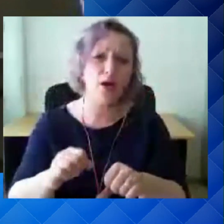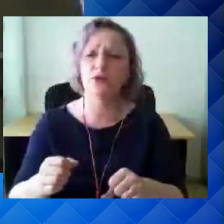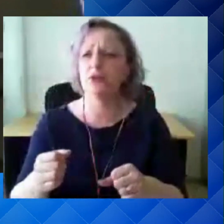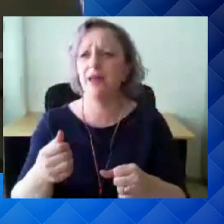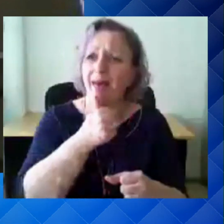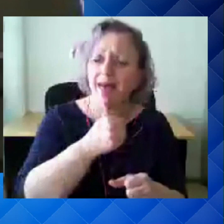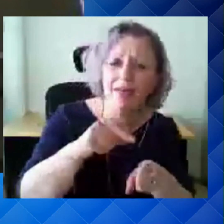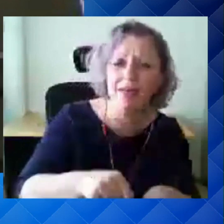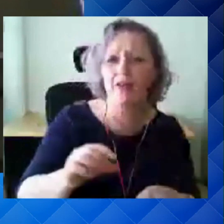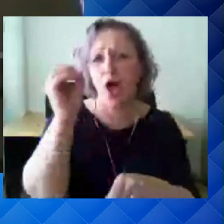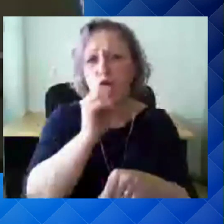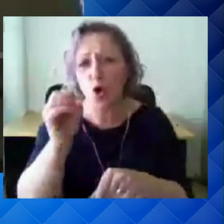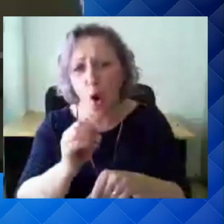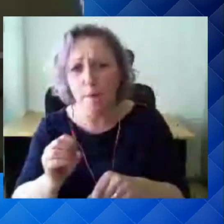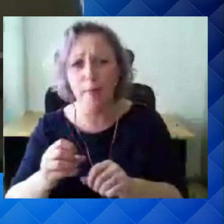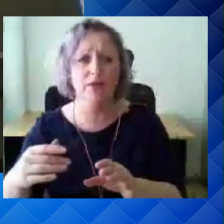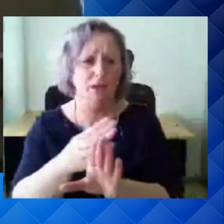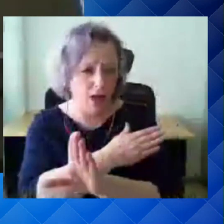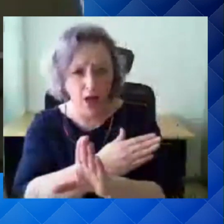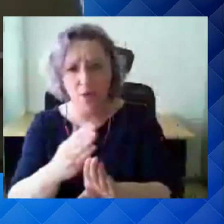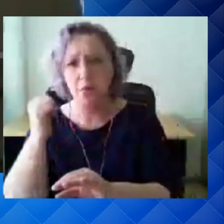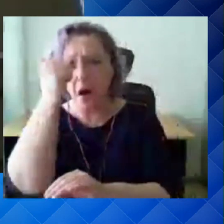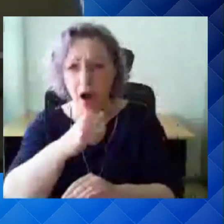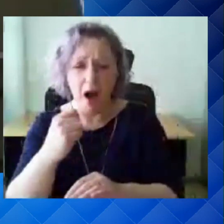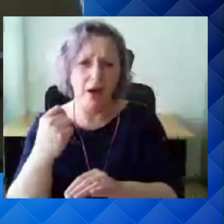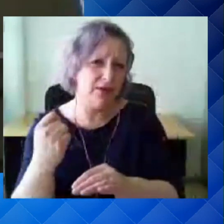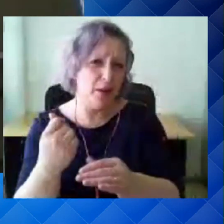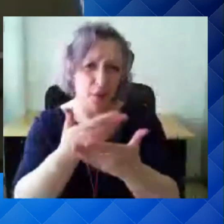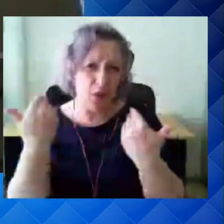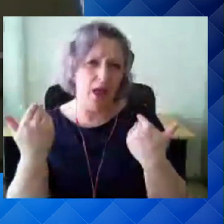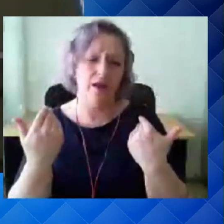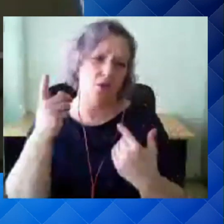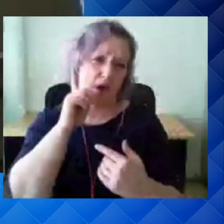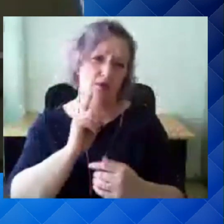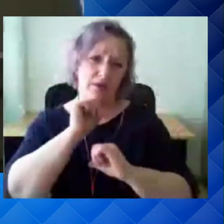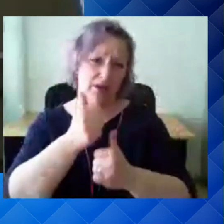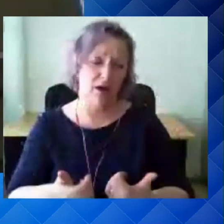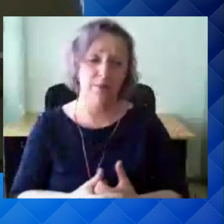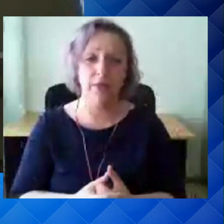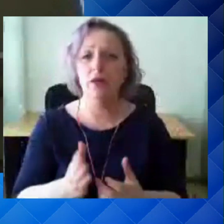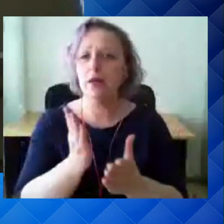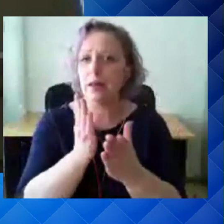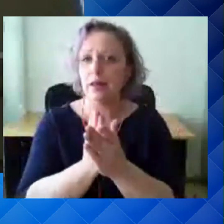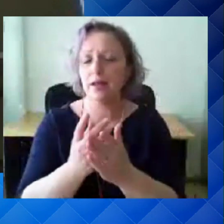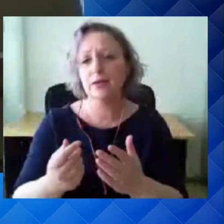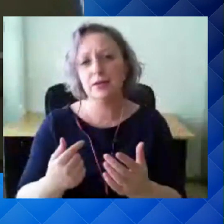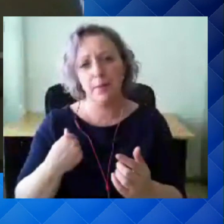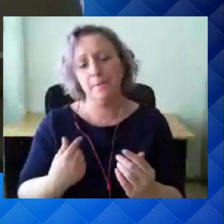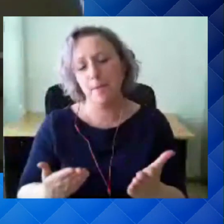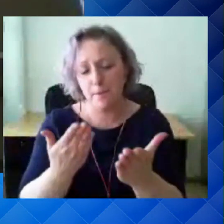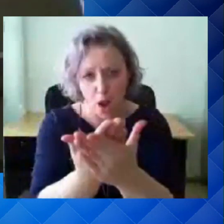tunistanud. Kindlasti ma annan endast parima, et minu pere sõbrad tuttavad oleksid teadlikud, et